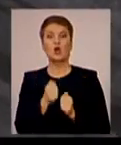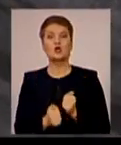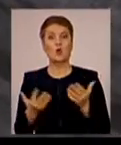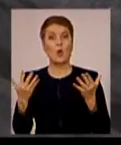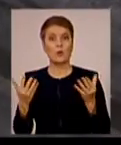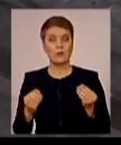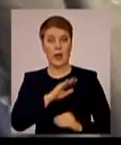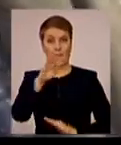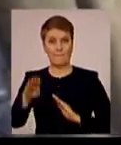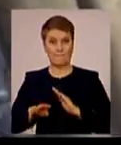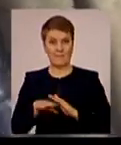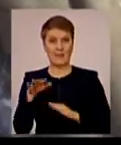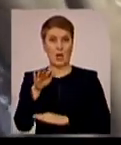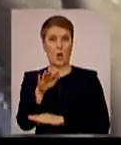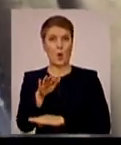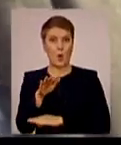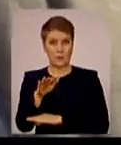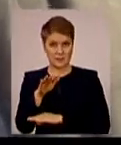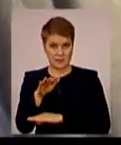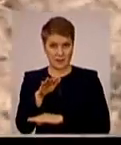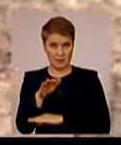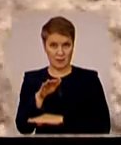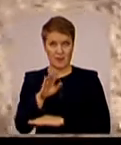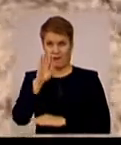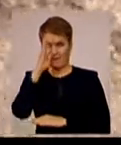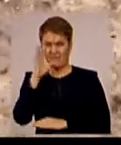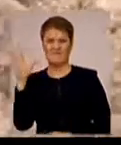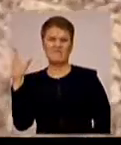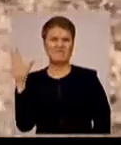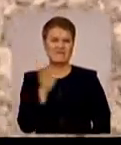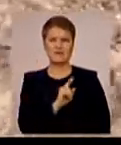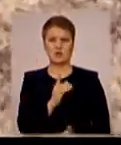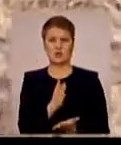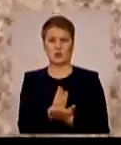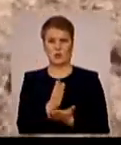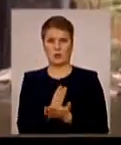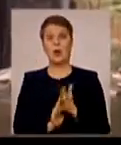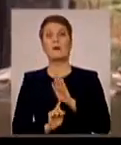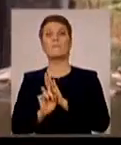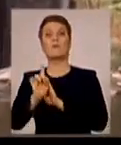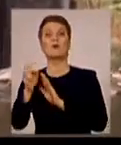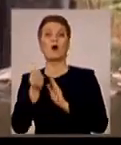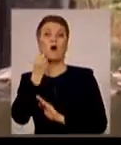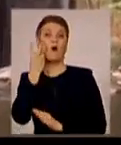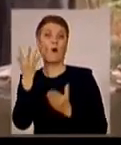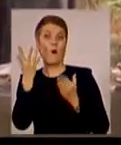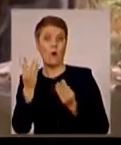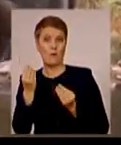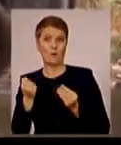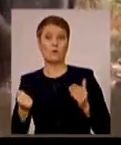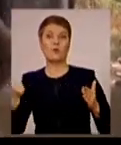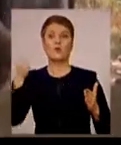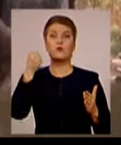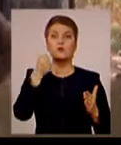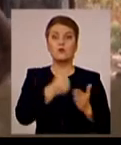Чоловіки розповідають, ворог стріляє з усього озброєння, що в них є. Починають зазвичай з обіду і не припиняють до світанку.